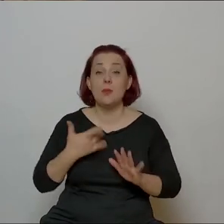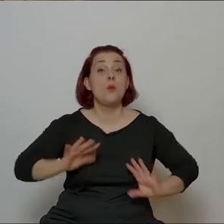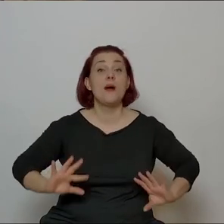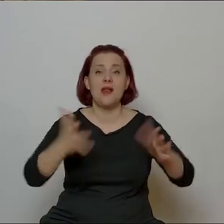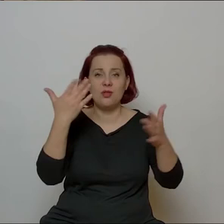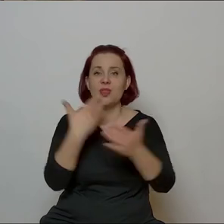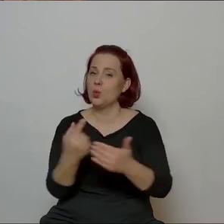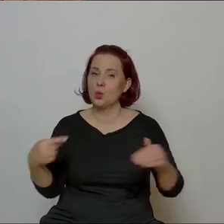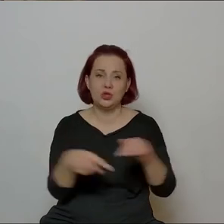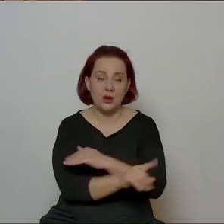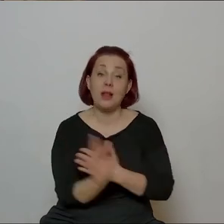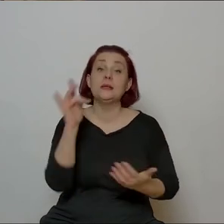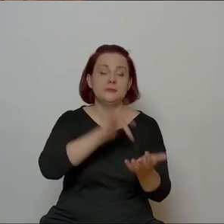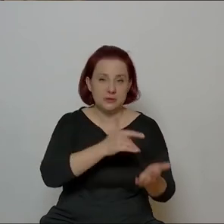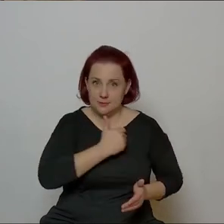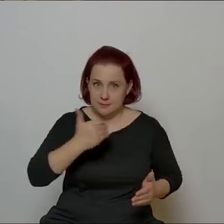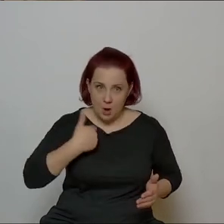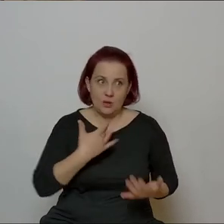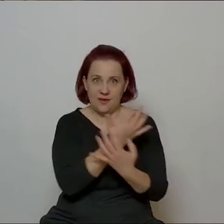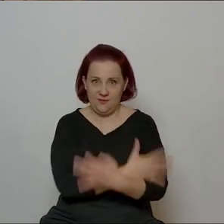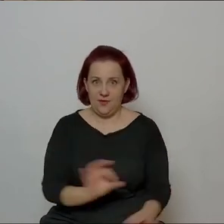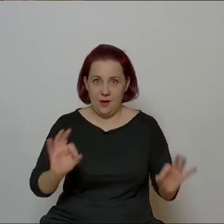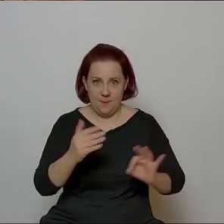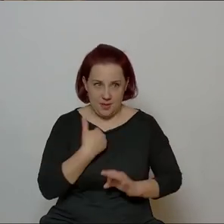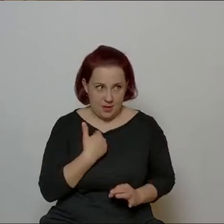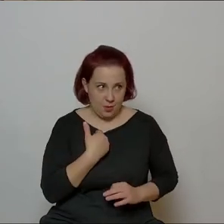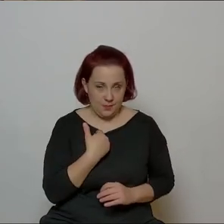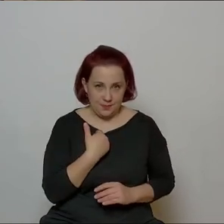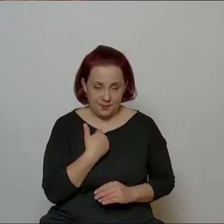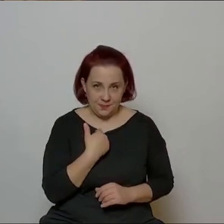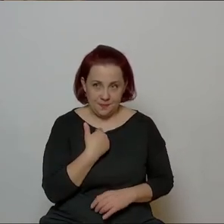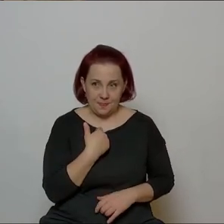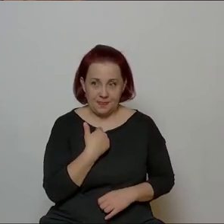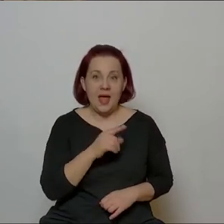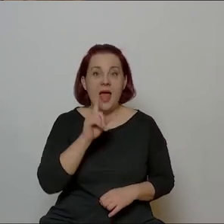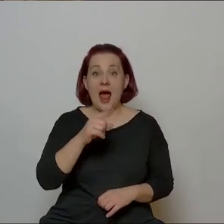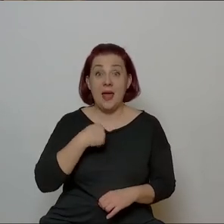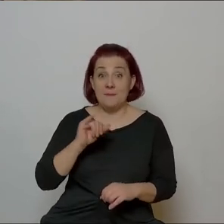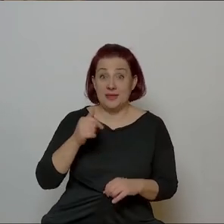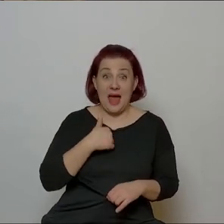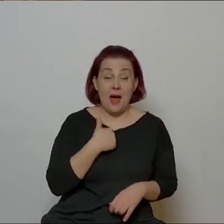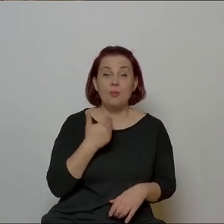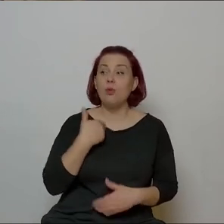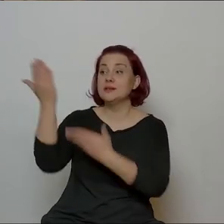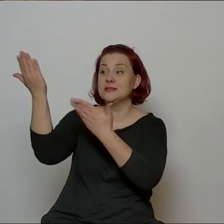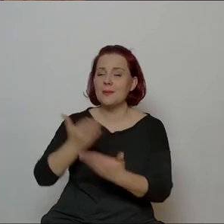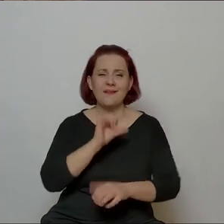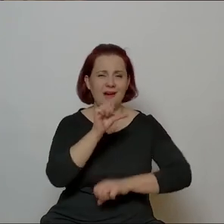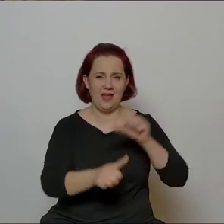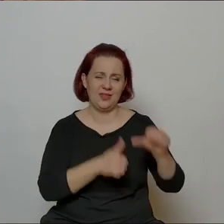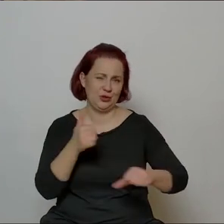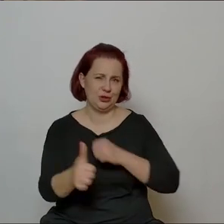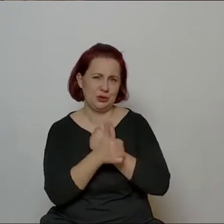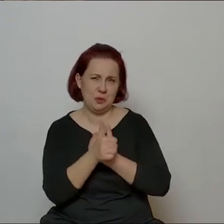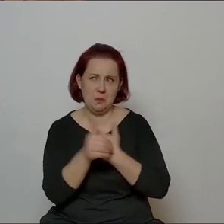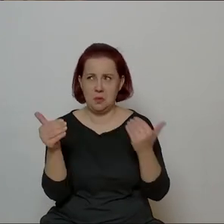uciekała stamtąd i znalazła się w Polsce później wyzwolonej, ale jak ją zaprosiłam w latach 60-tych, to